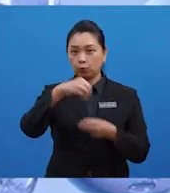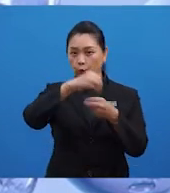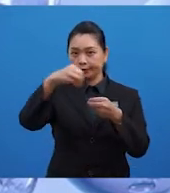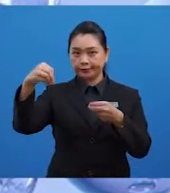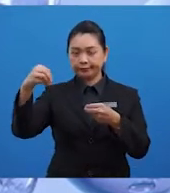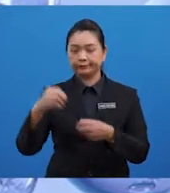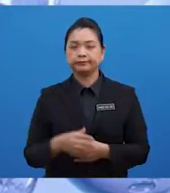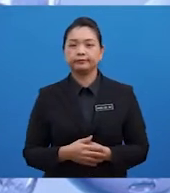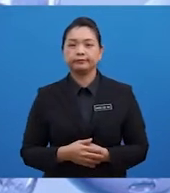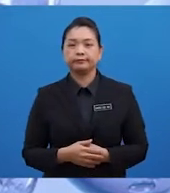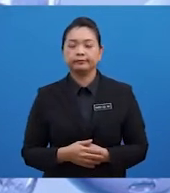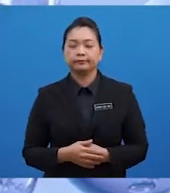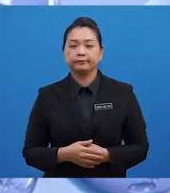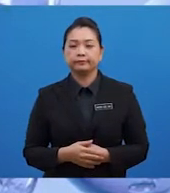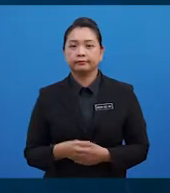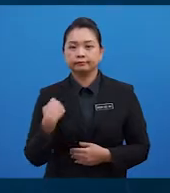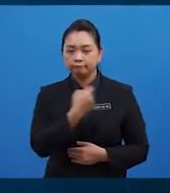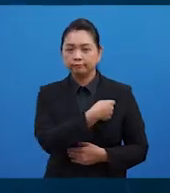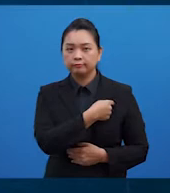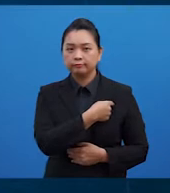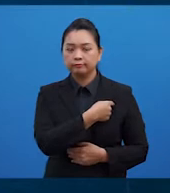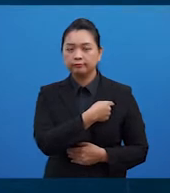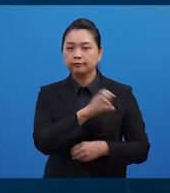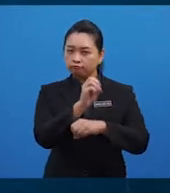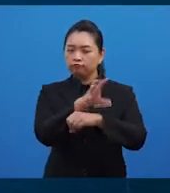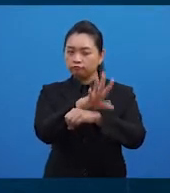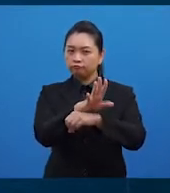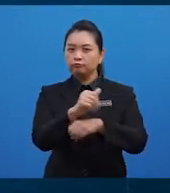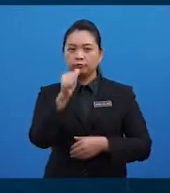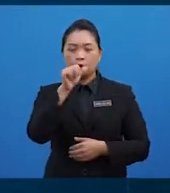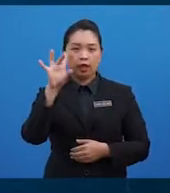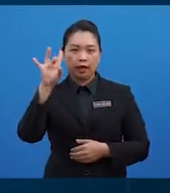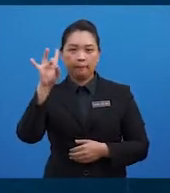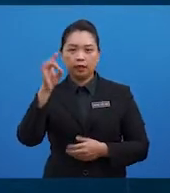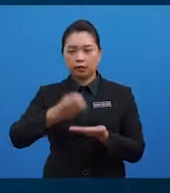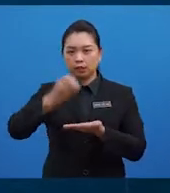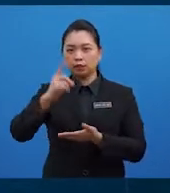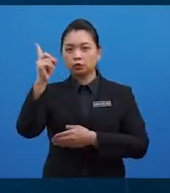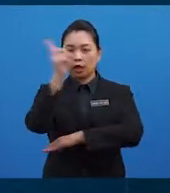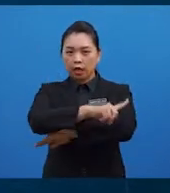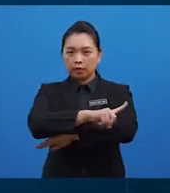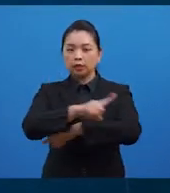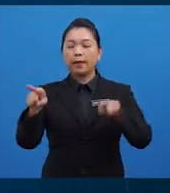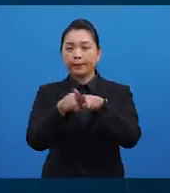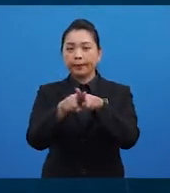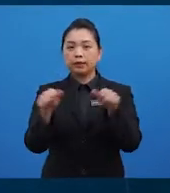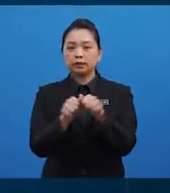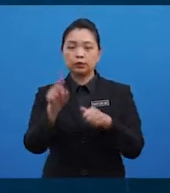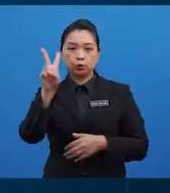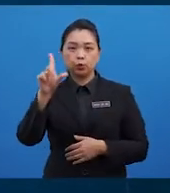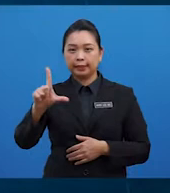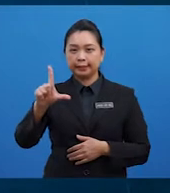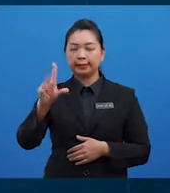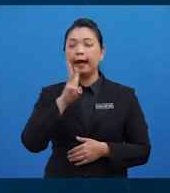oksigen. Kita disarankan minum sebanyak lapan gelas sehari bersamaan dua